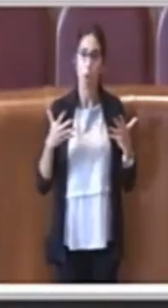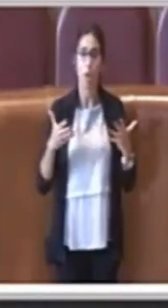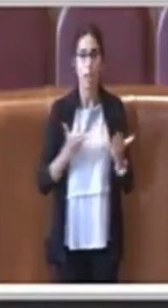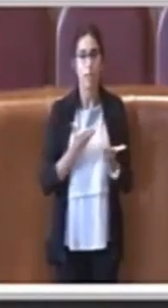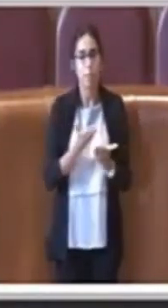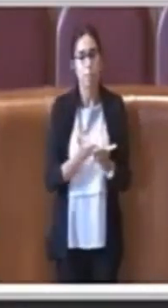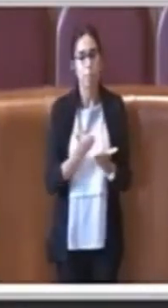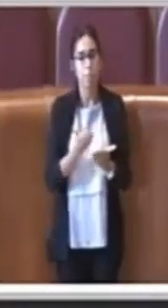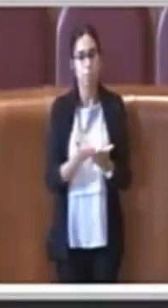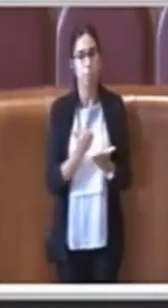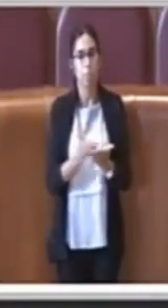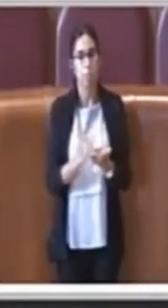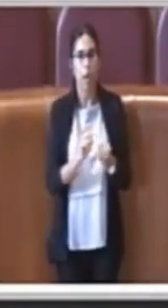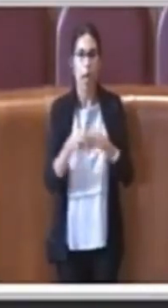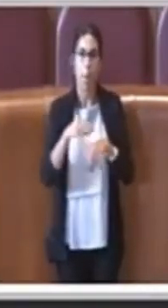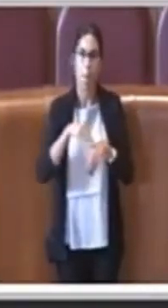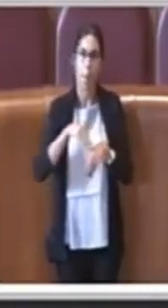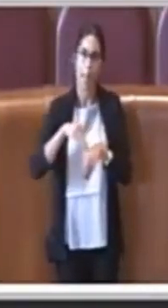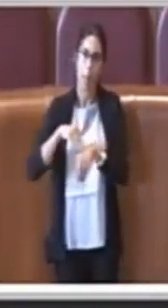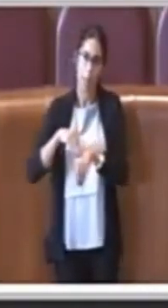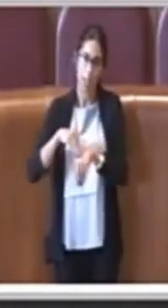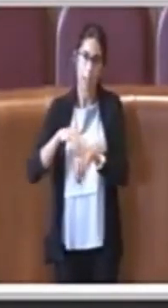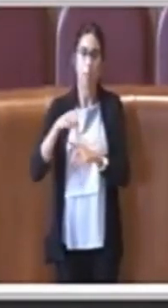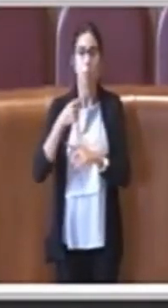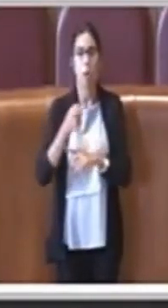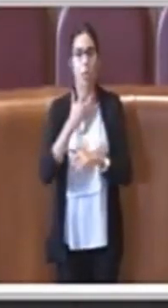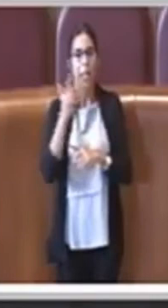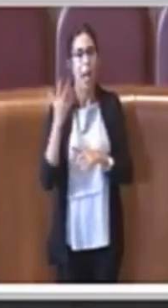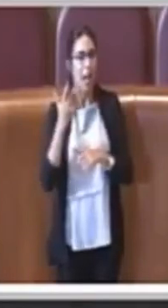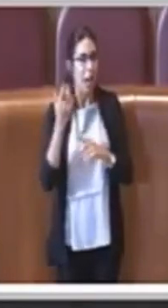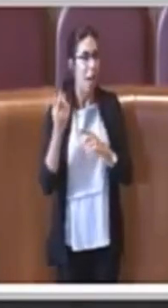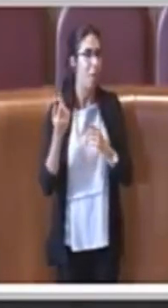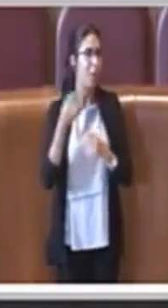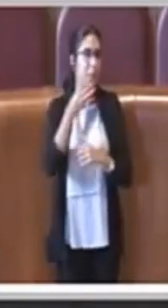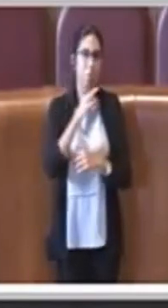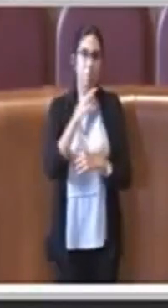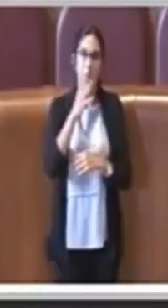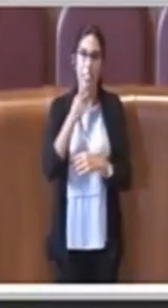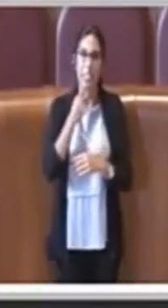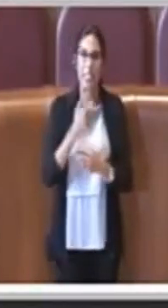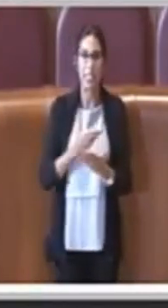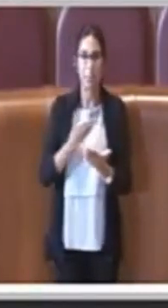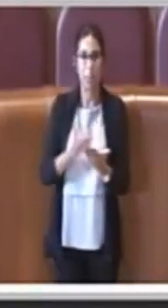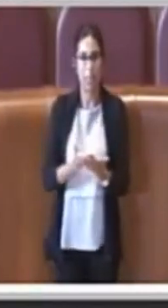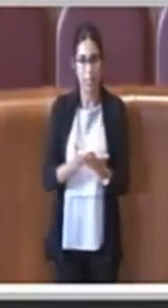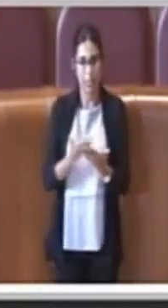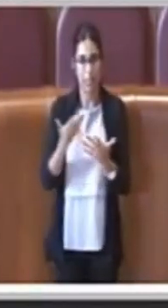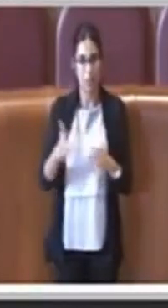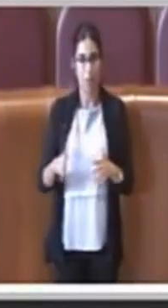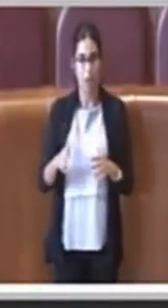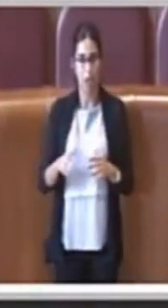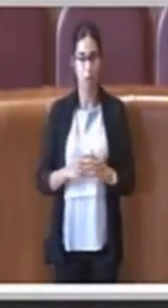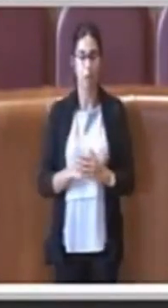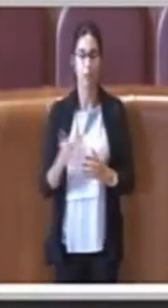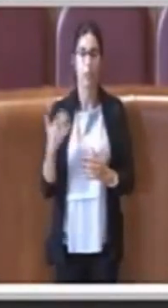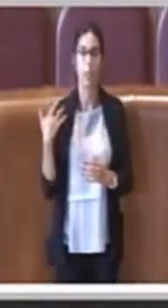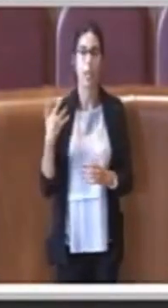degli emendamenti che poi ovviamente verranno discussi da coloro che li hanno presentati a prima firma. Grazie Presidente.